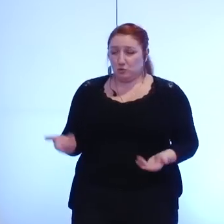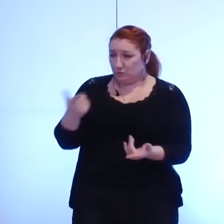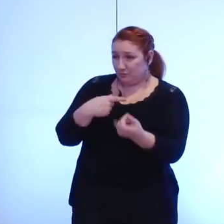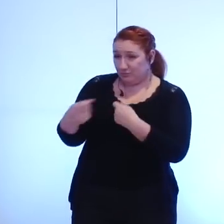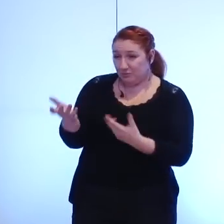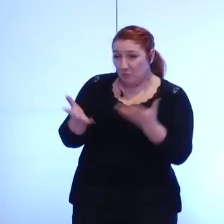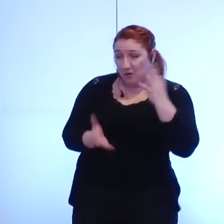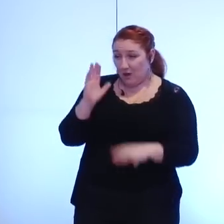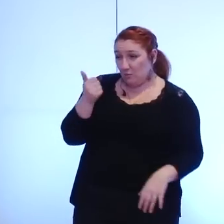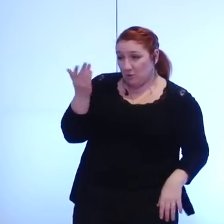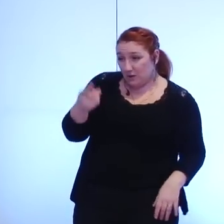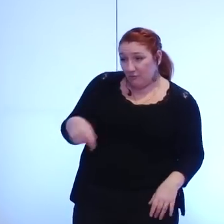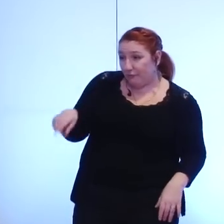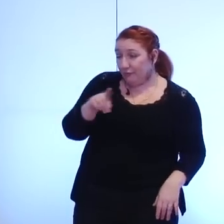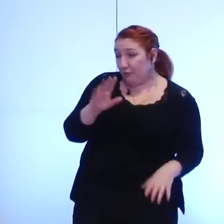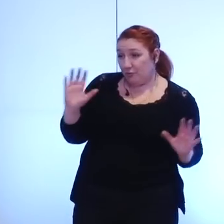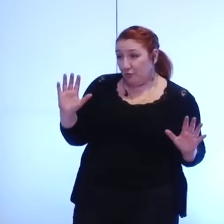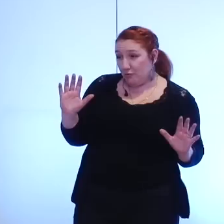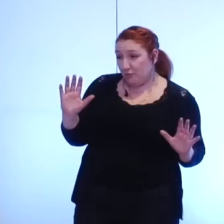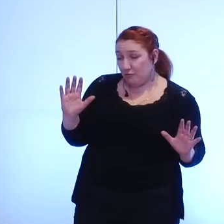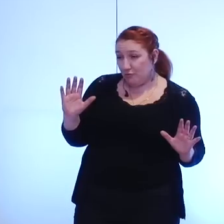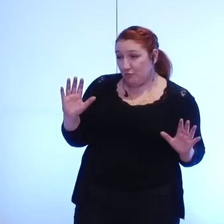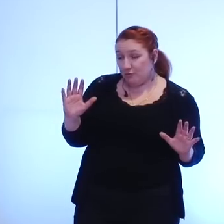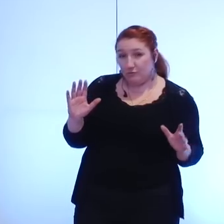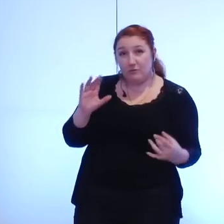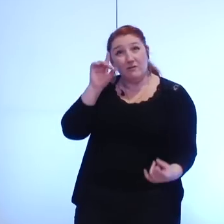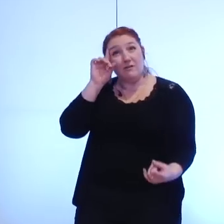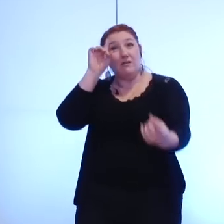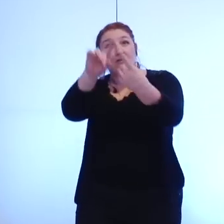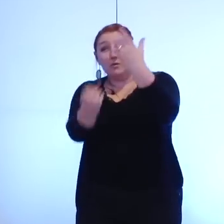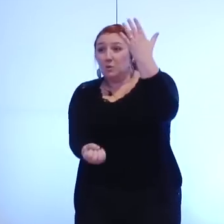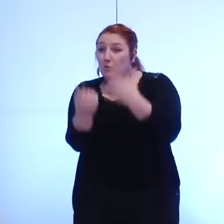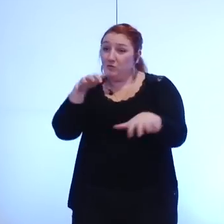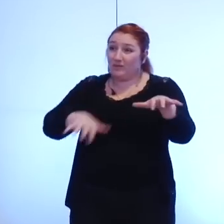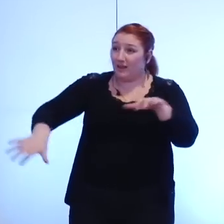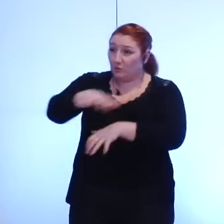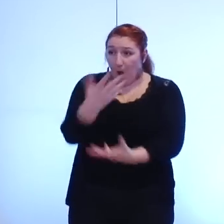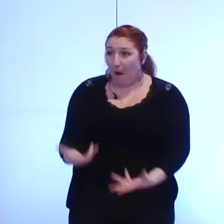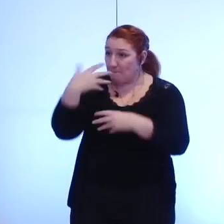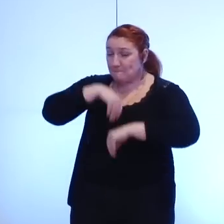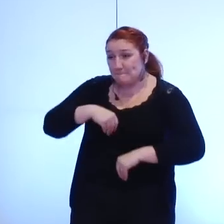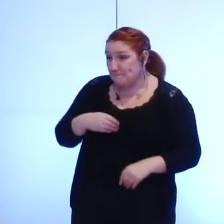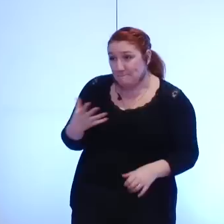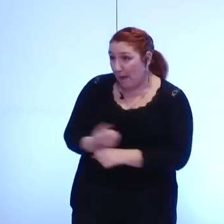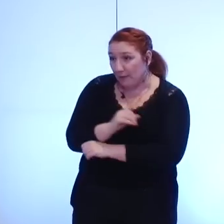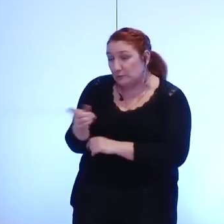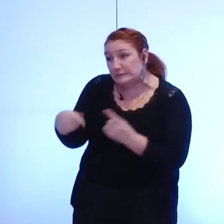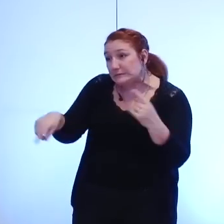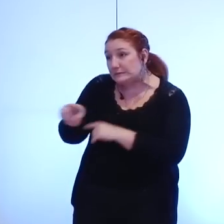-être ce qui vous empêche de prendre pleinement en main les enjeux du nouveau territoire métropolitain qui encore une fois